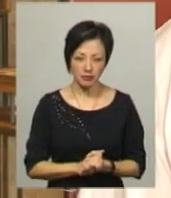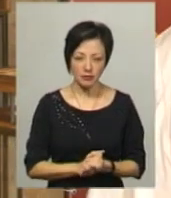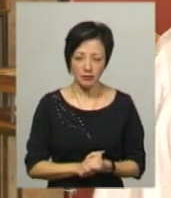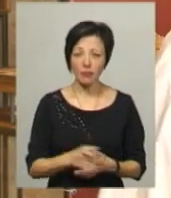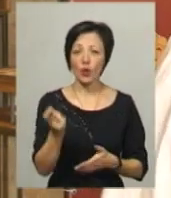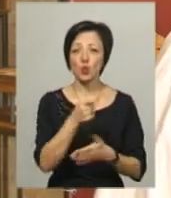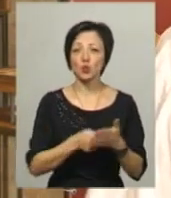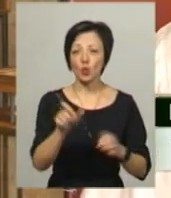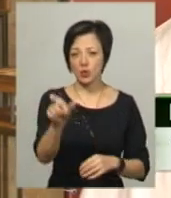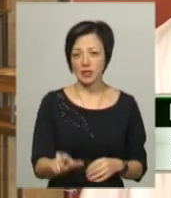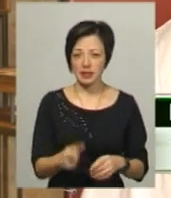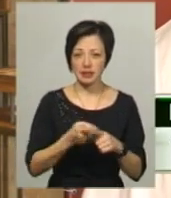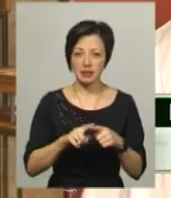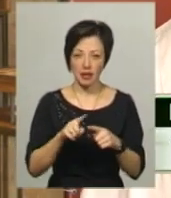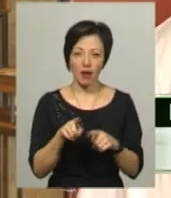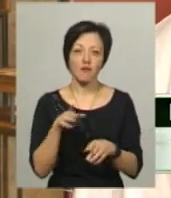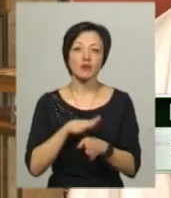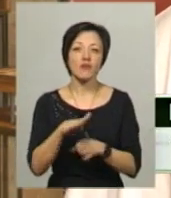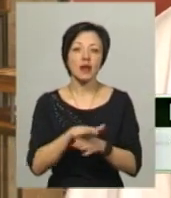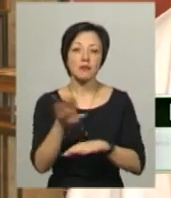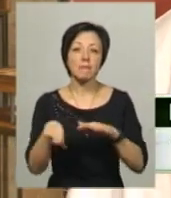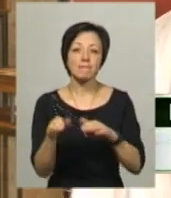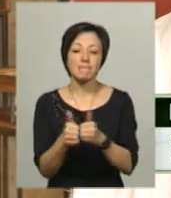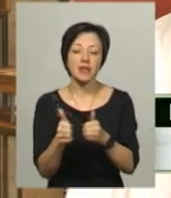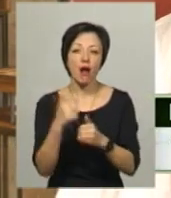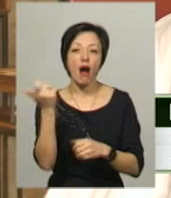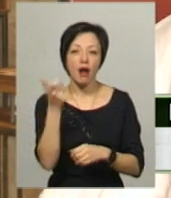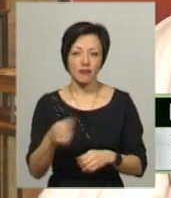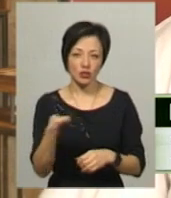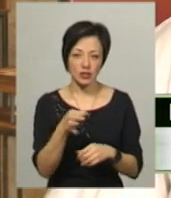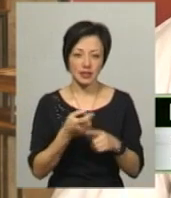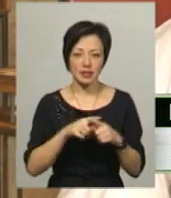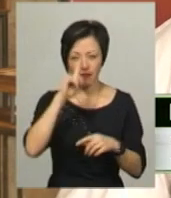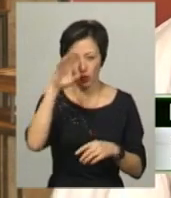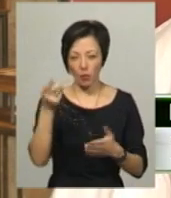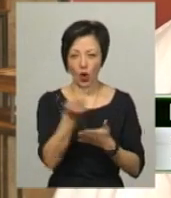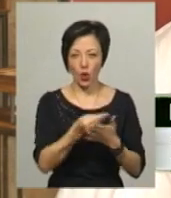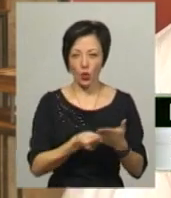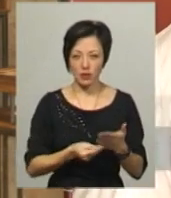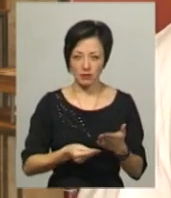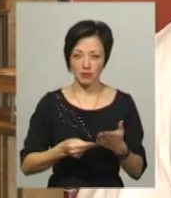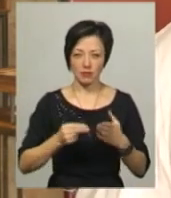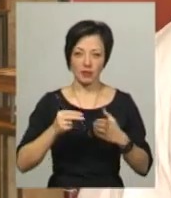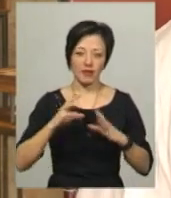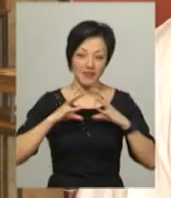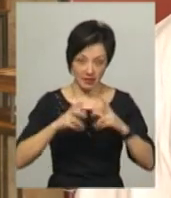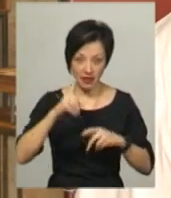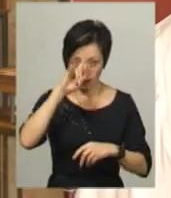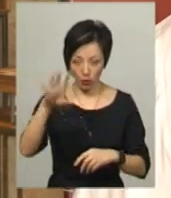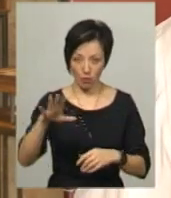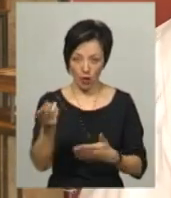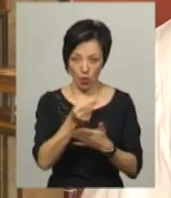виступив ідею, це ж під Харківщиною, так відбувається. І Петриківський, знаєте, відомий цей розпис на весь світ.